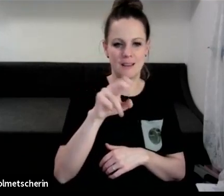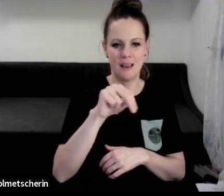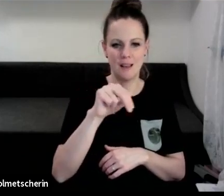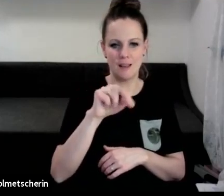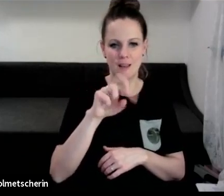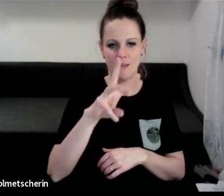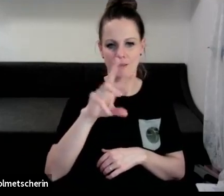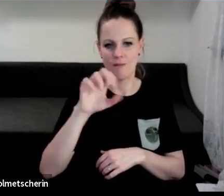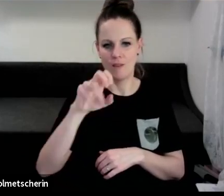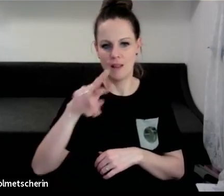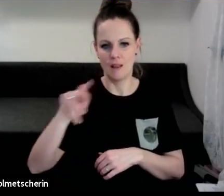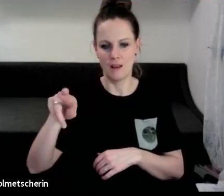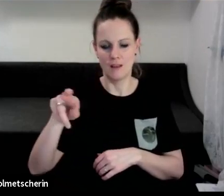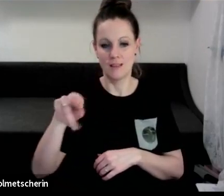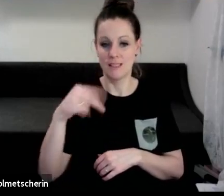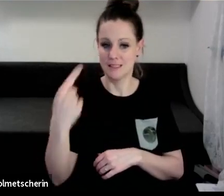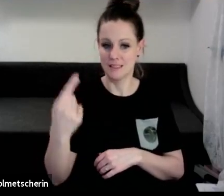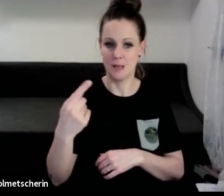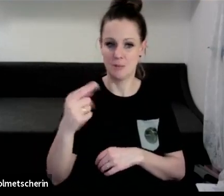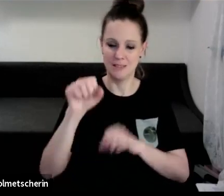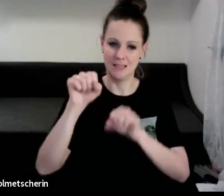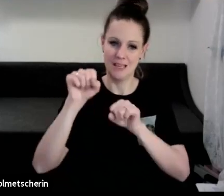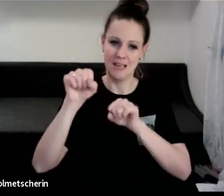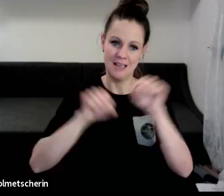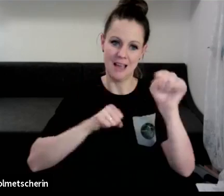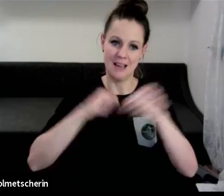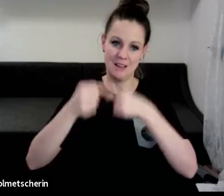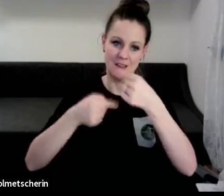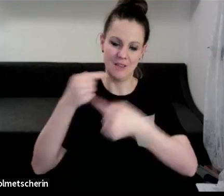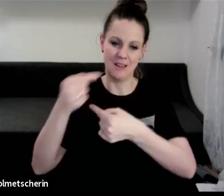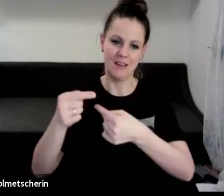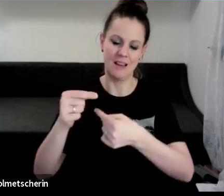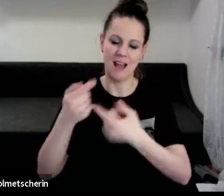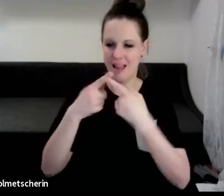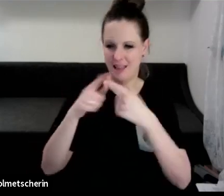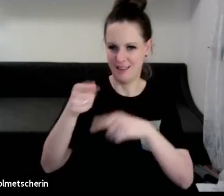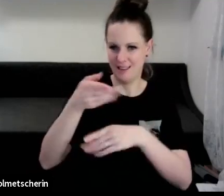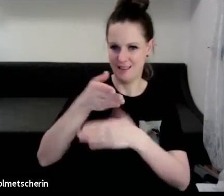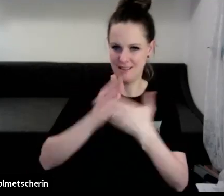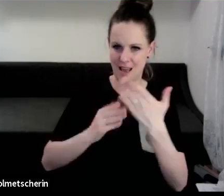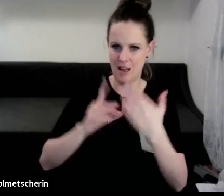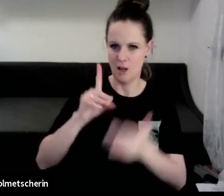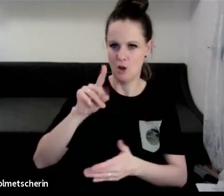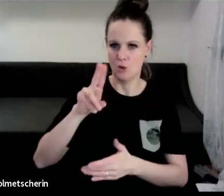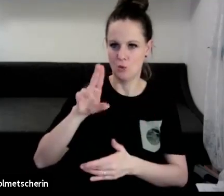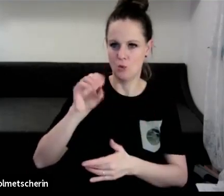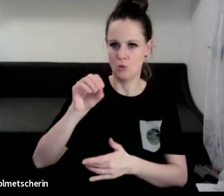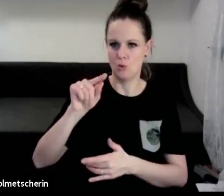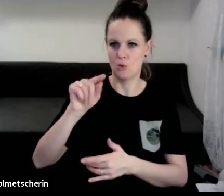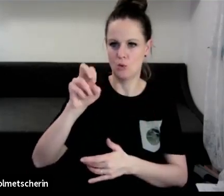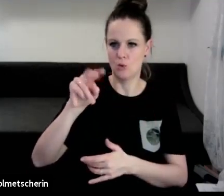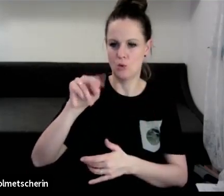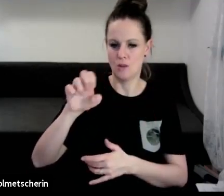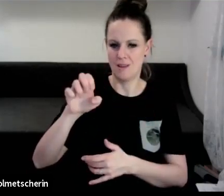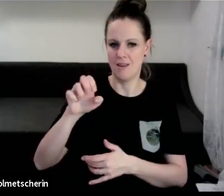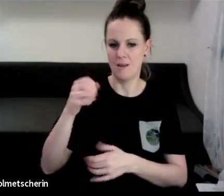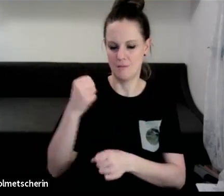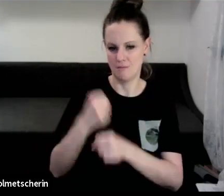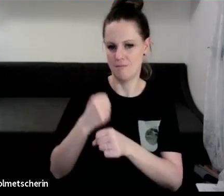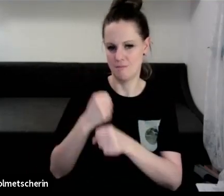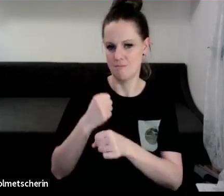Teil der Kite-Entwicklung bei uns bei Duoton macht, eine sehr, sehr gute einmal